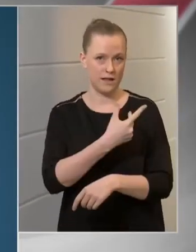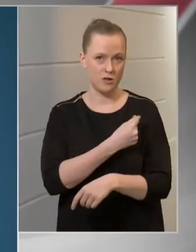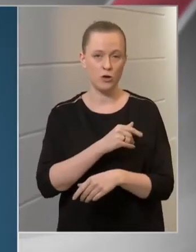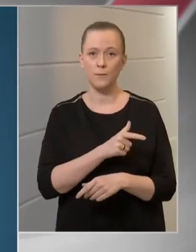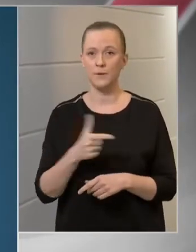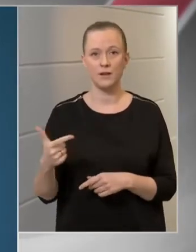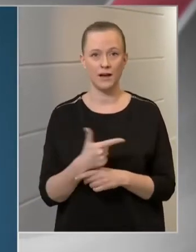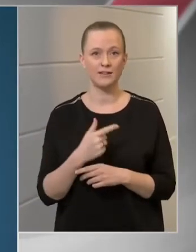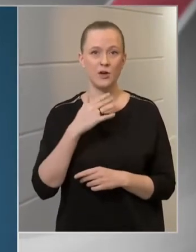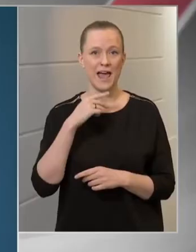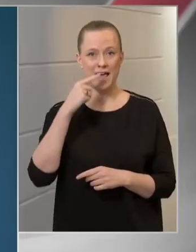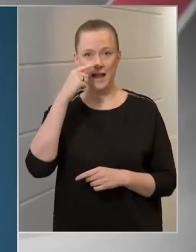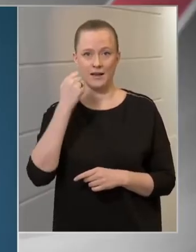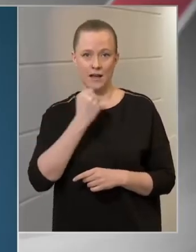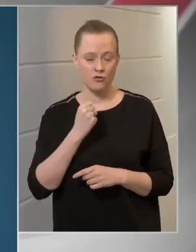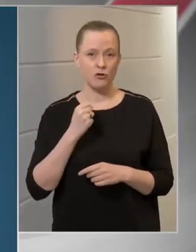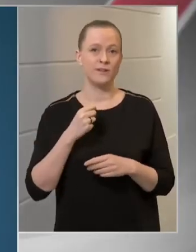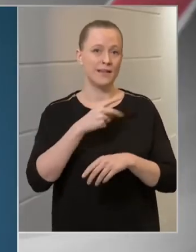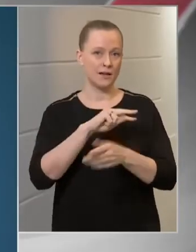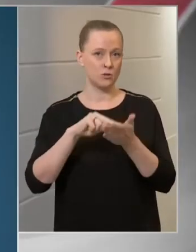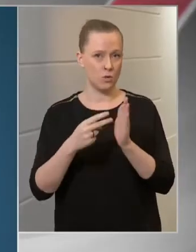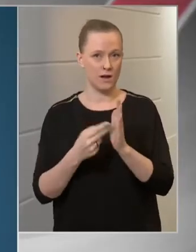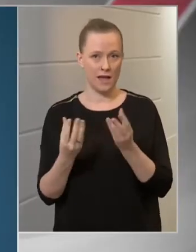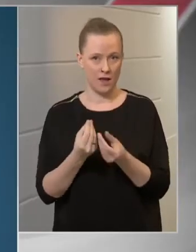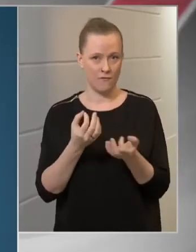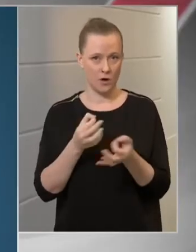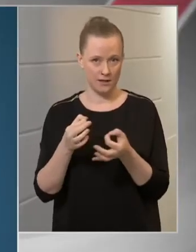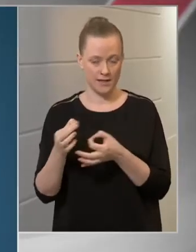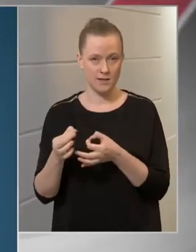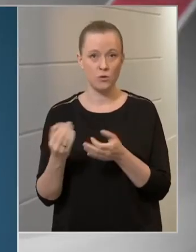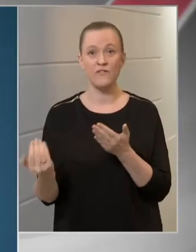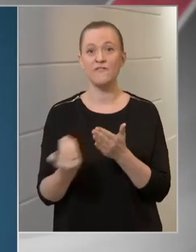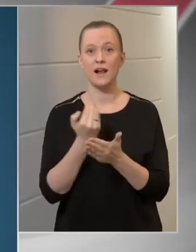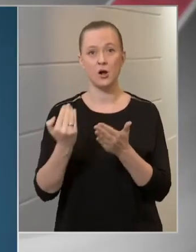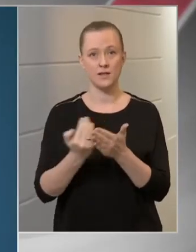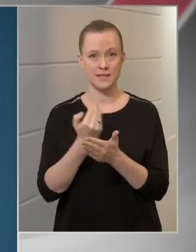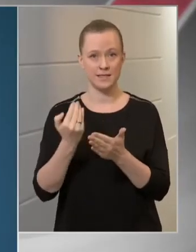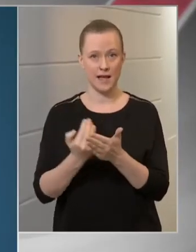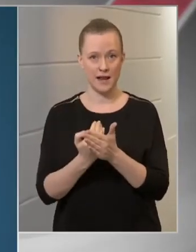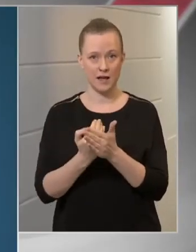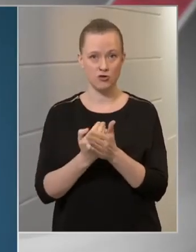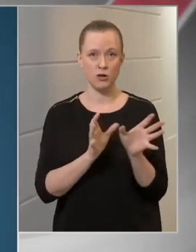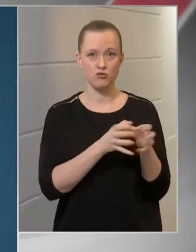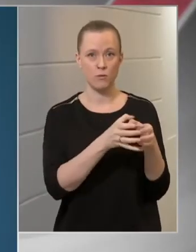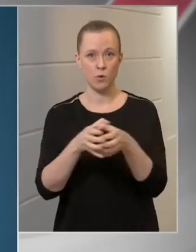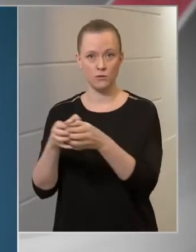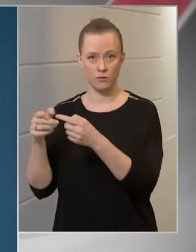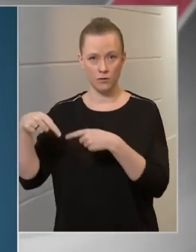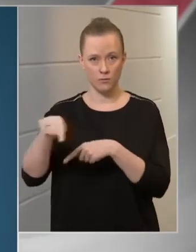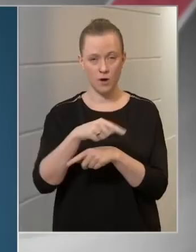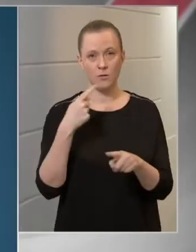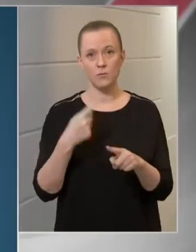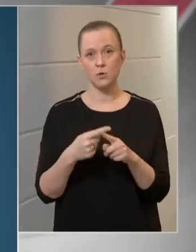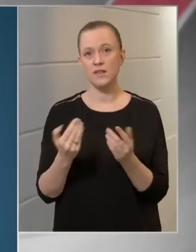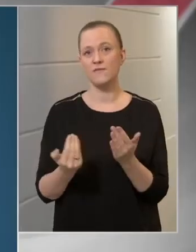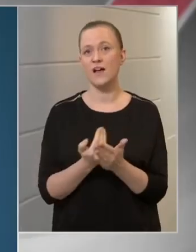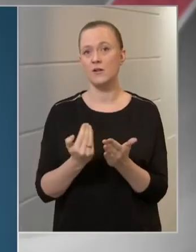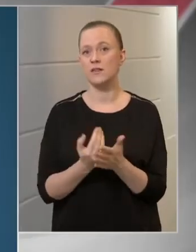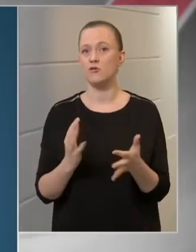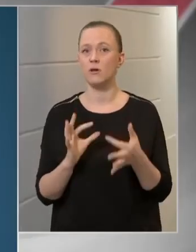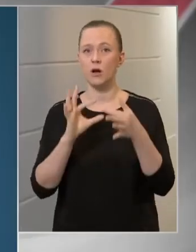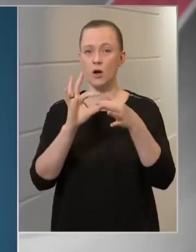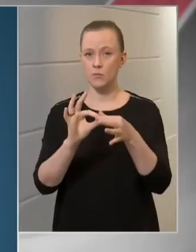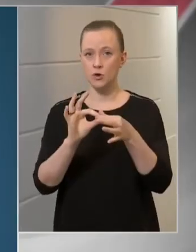-s technológiával készül. A felhasználási csoportokban, illetve a felhasználásukkal